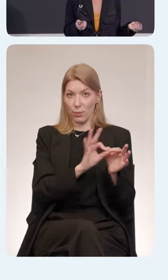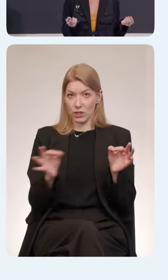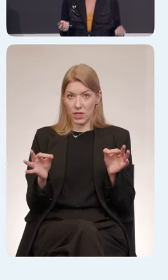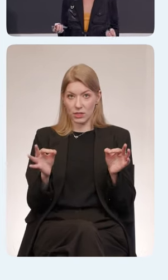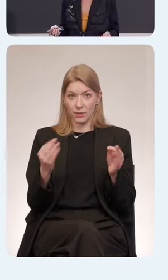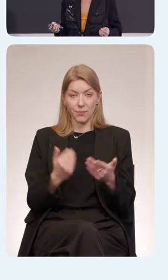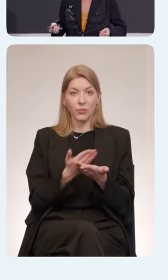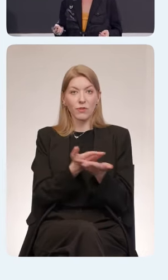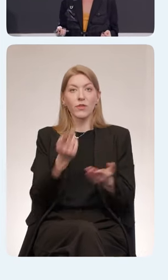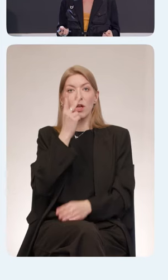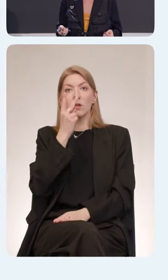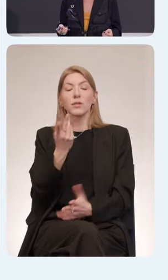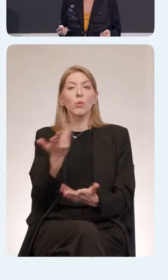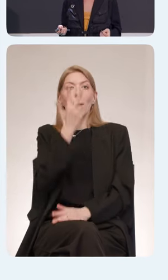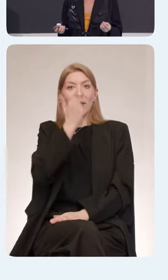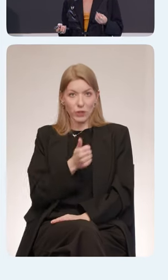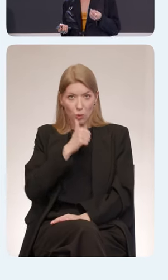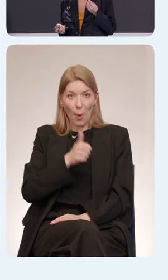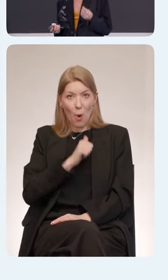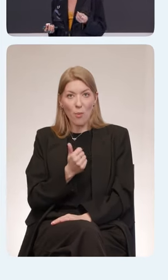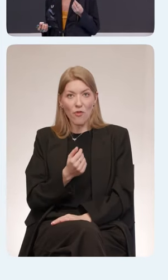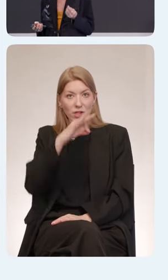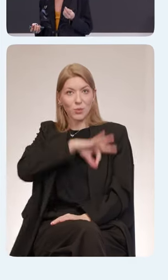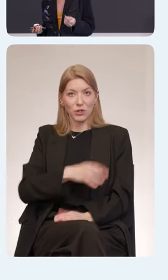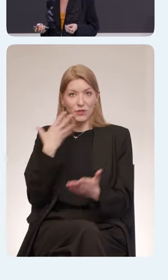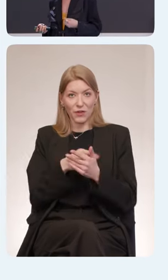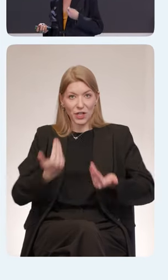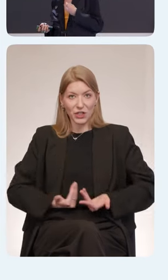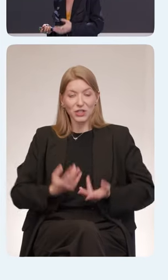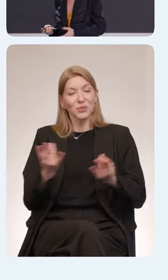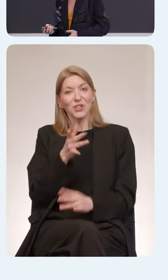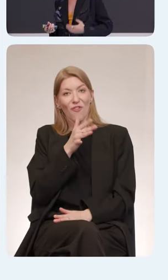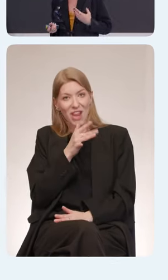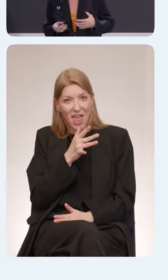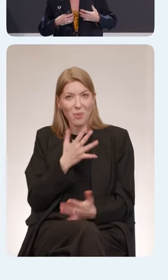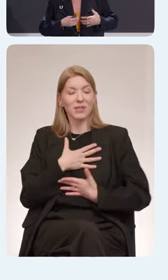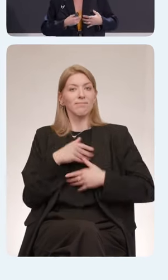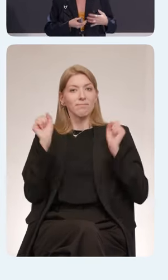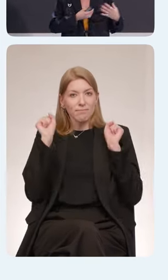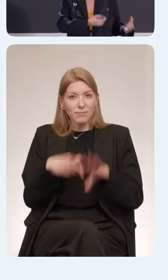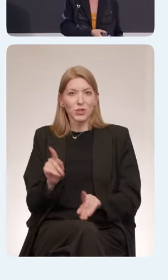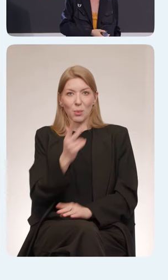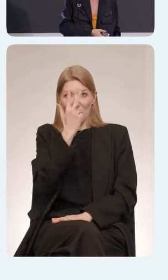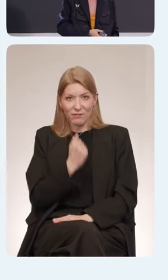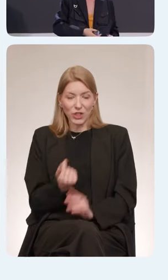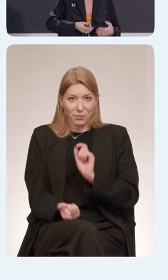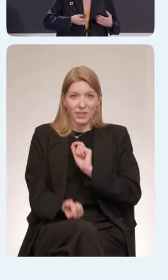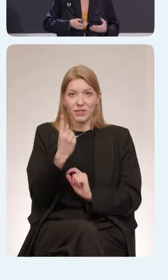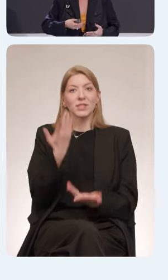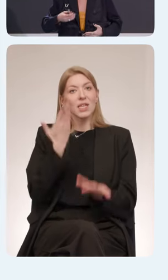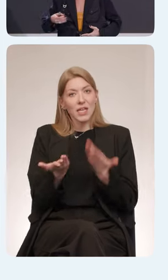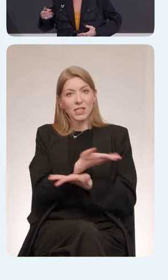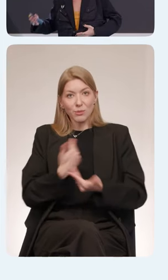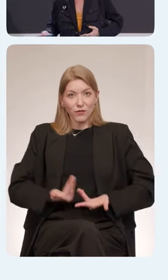внедрить какую-то привычку в свою жизнь. Привычка требует времени и практики, чтобы она сформировалась. Если мы хотим что-то поменять в своей жизни, мы должны